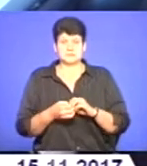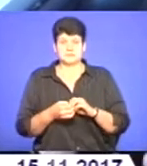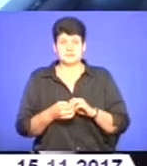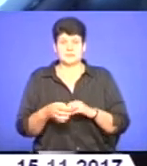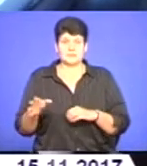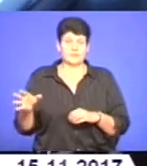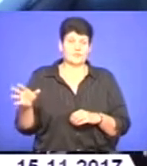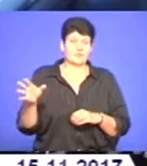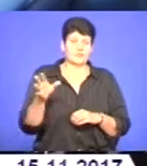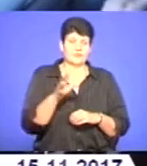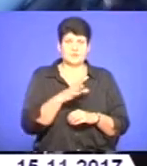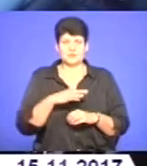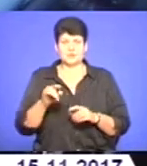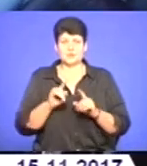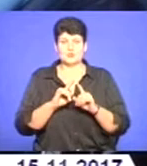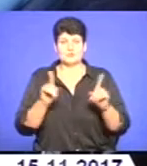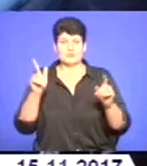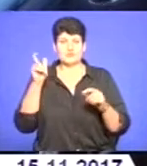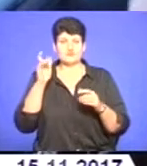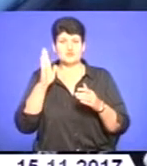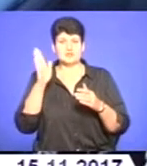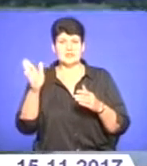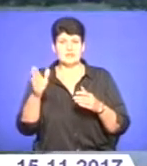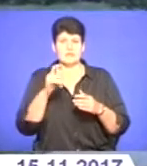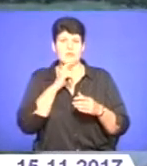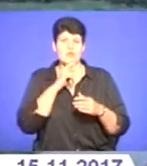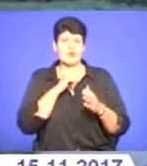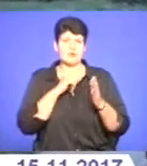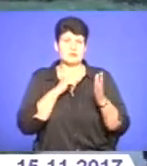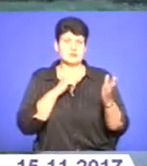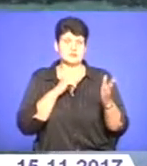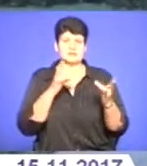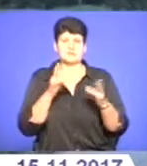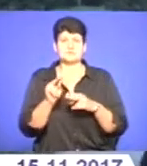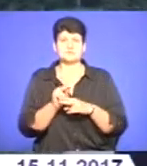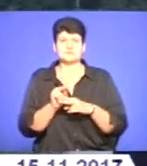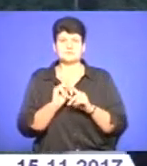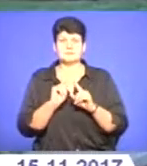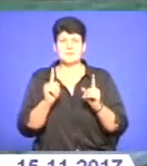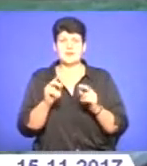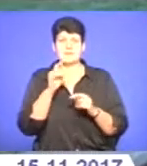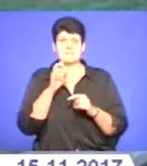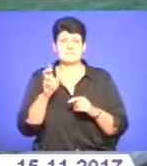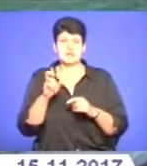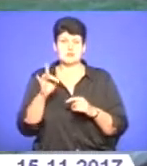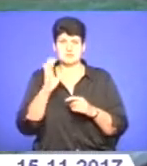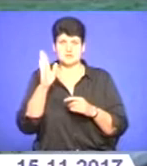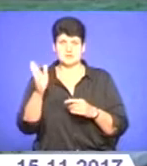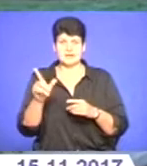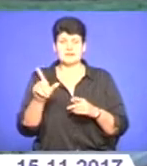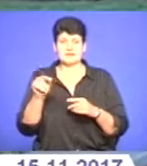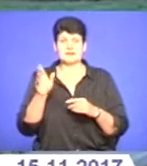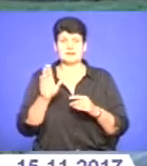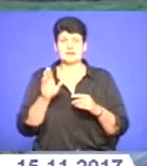всюди, особливо на чортків, на броди. Та ще треба підремонтувати, особливо, як їхати на Березовицю. Там дуже багато ям, і як